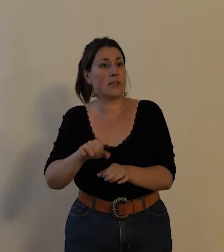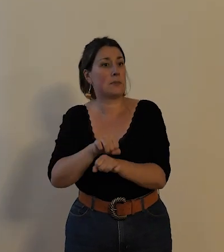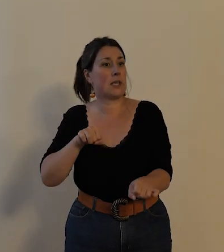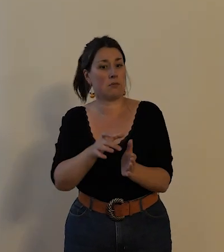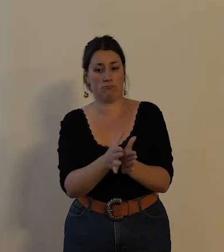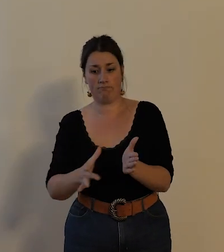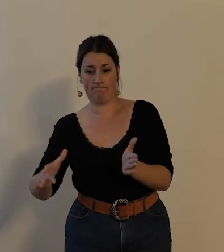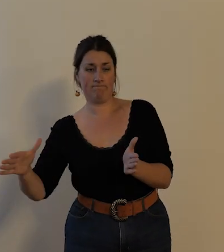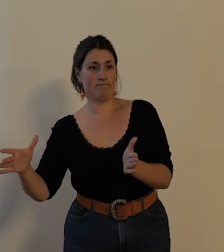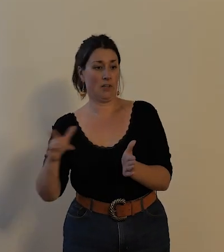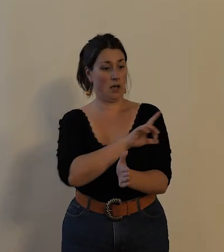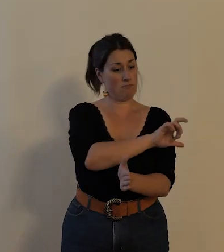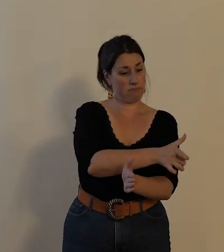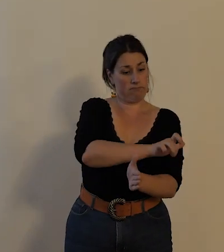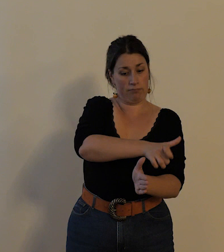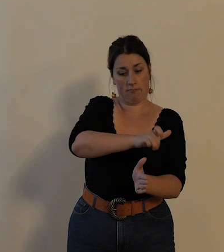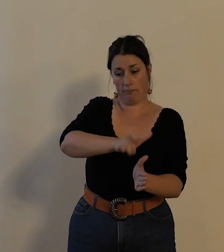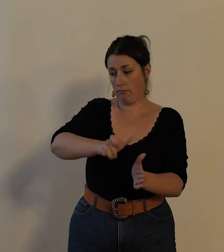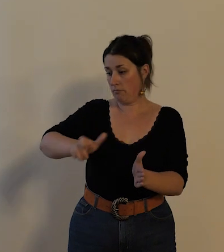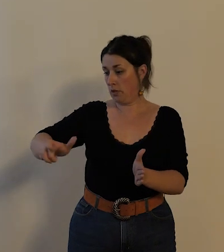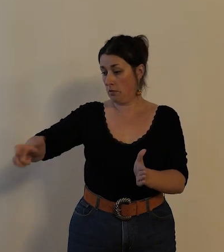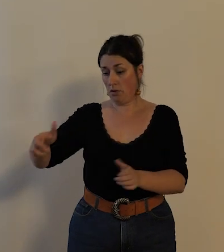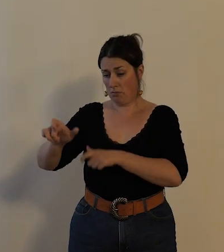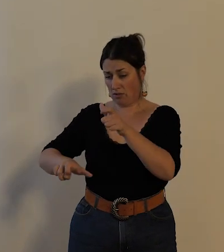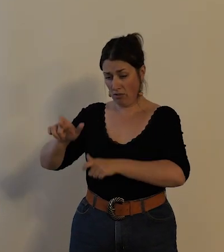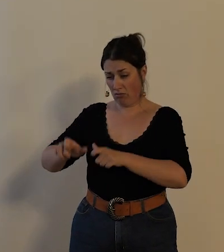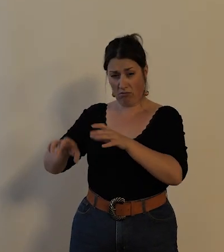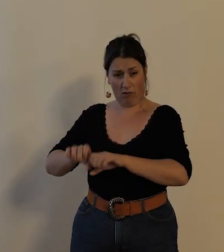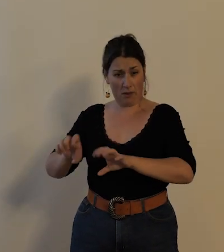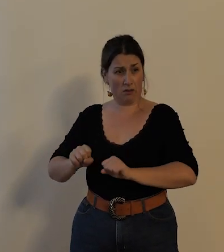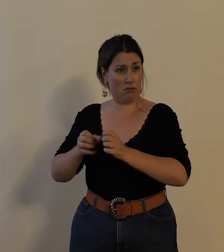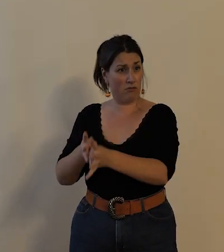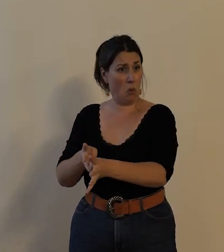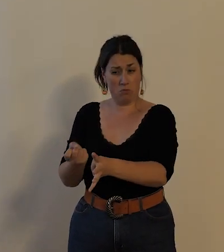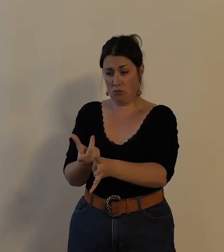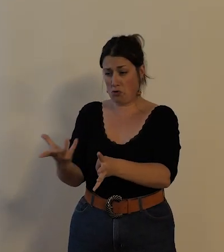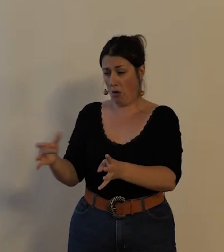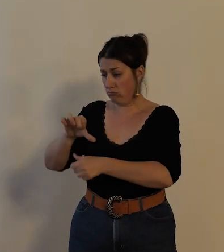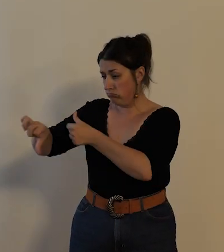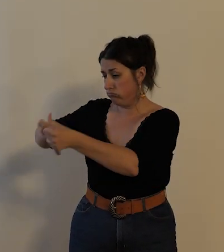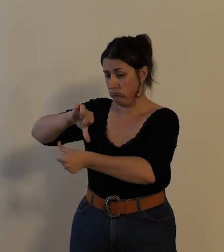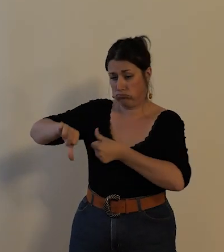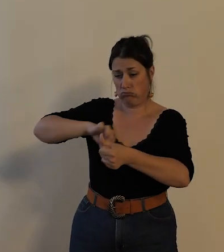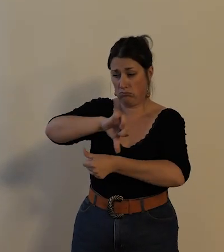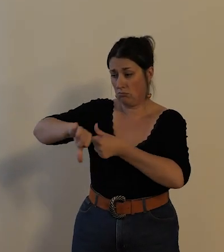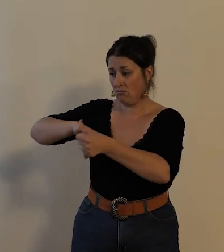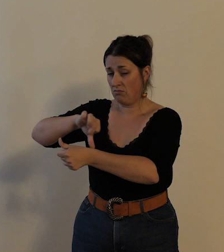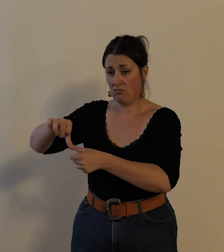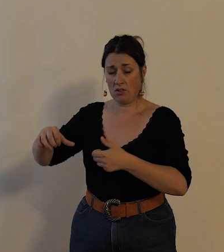se succéder à Tours des fabricants de vélos certains avec